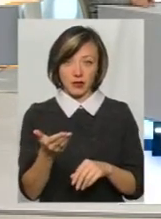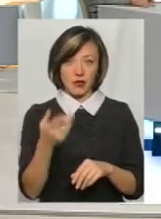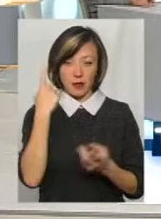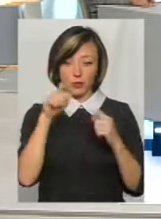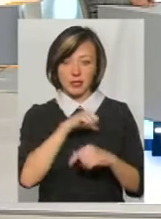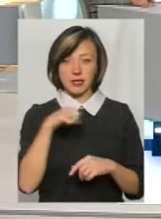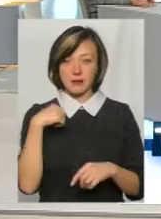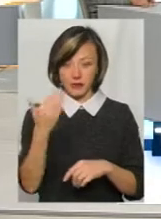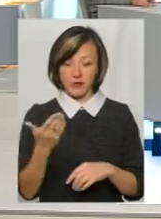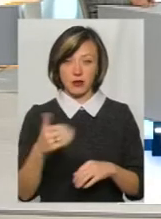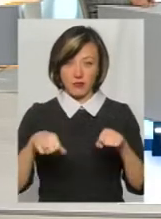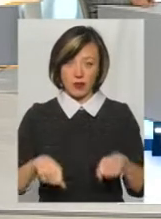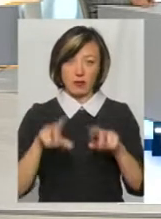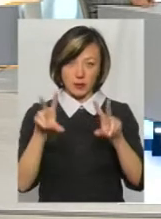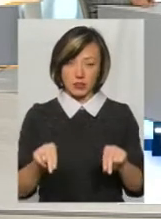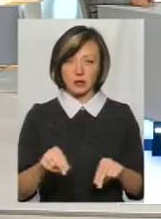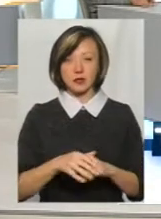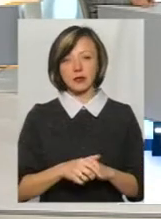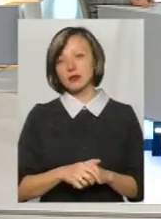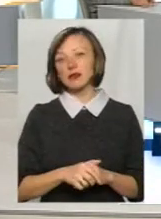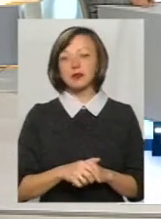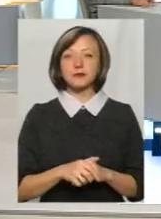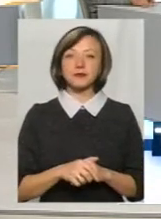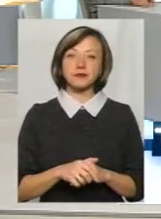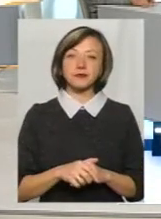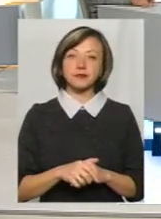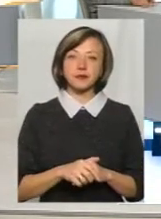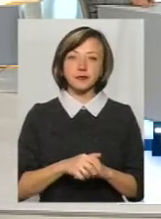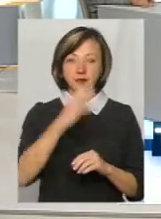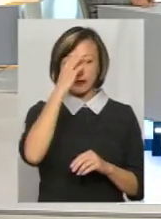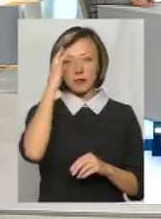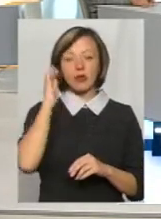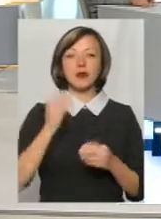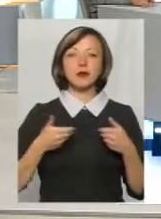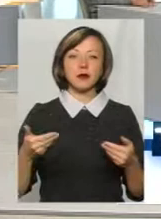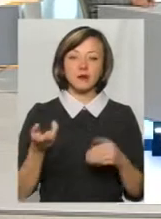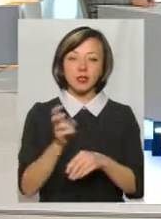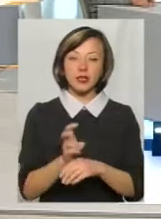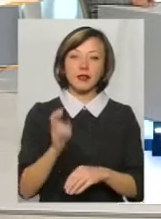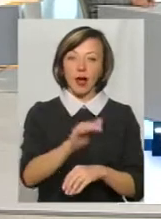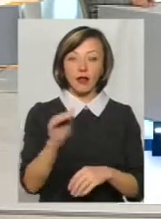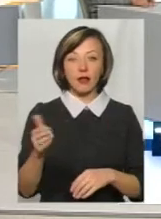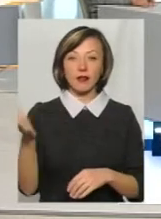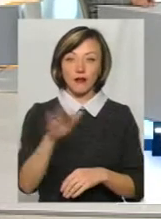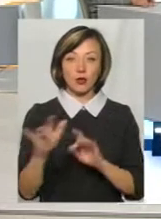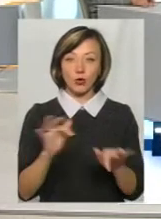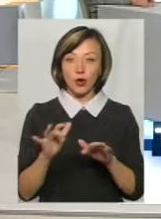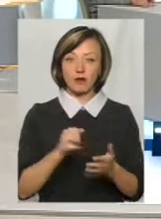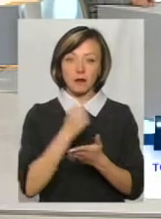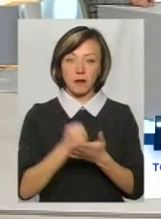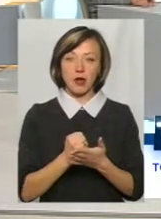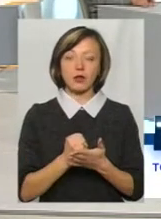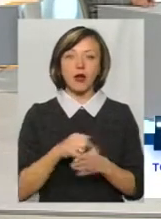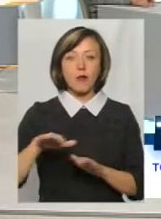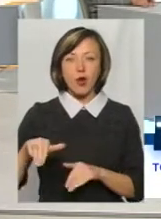придумали це все. Навіть є відео, де президент це обіцяє. Тобто ми прийшли нагадати, що давайте, хлопці, рухайтеся, давайте це приймайте. Те, що